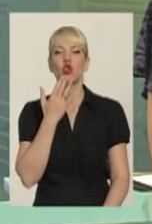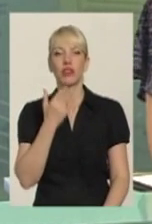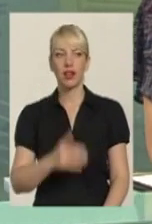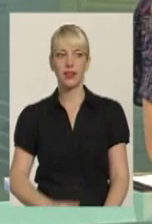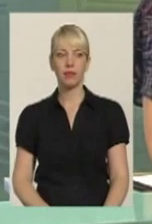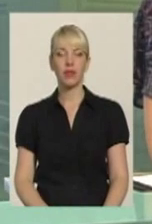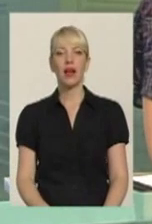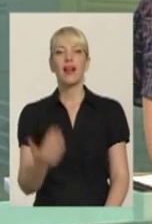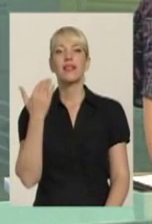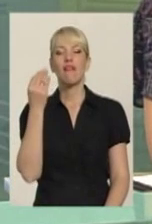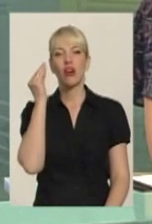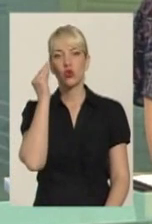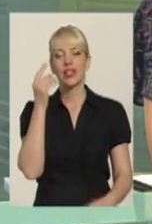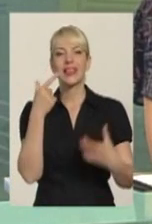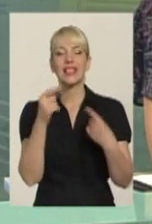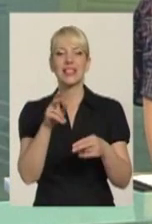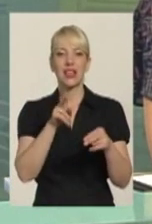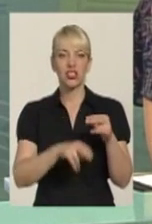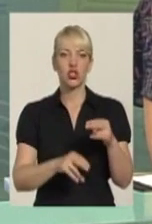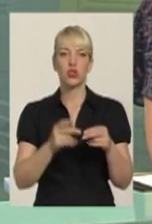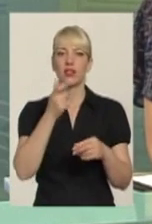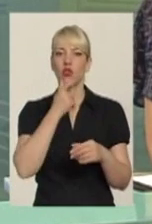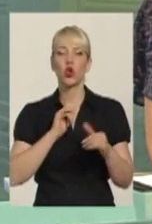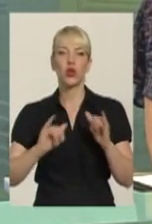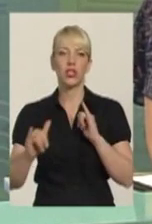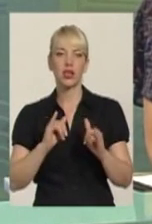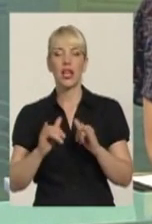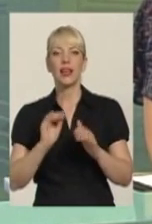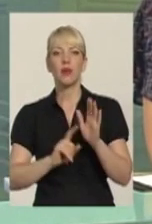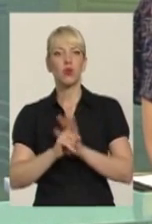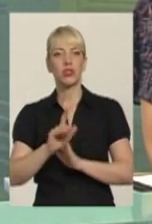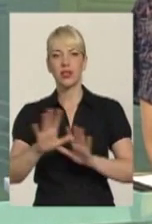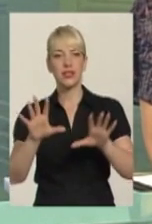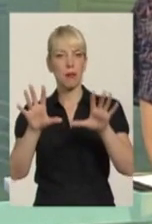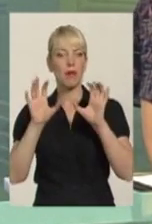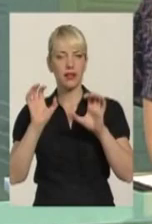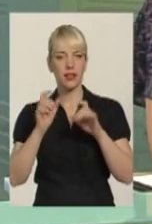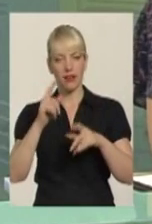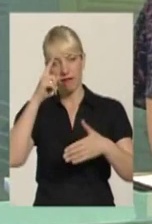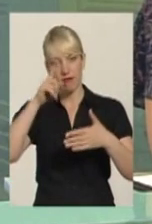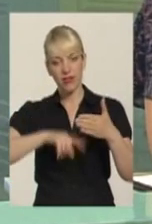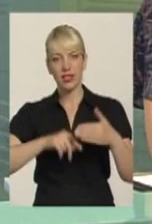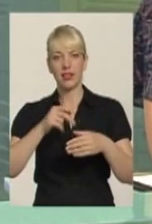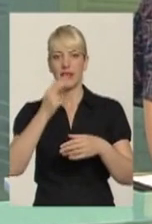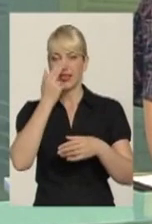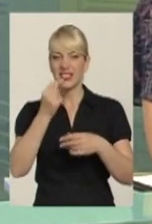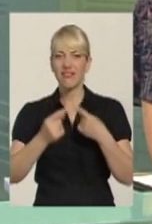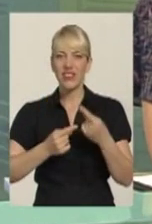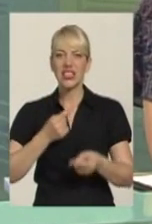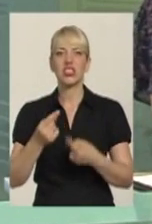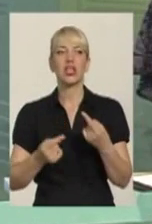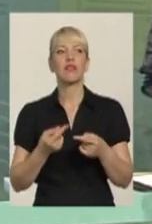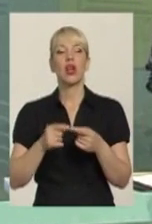закінчується толерантність і розпочинається відверте несприйняття віри, звичаїв і традиції? Те, що для одного